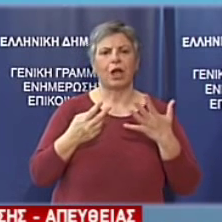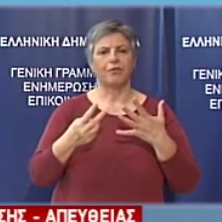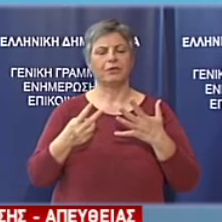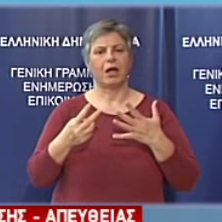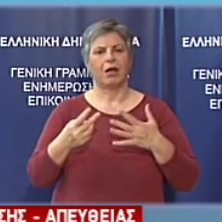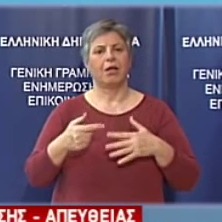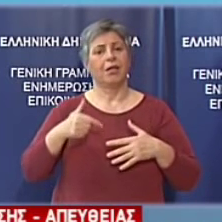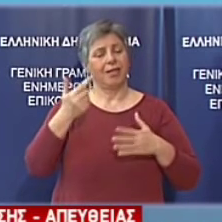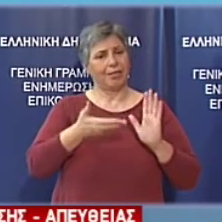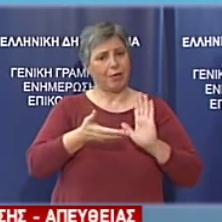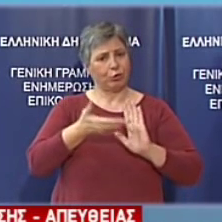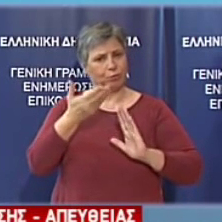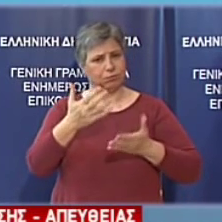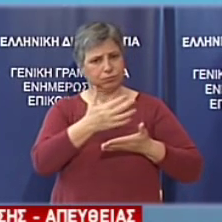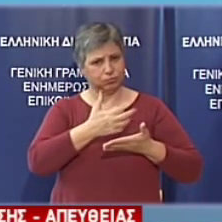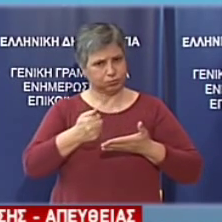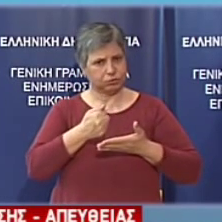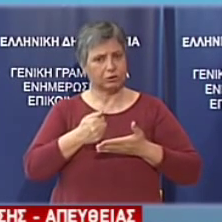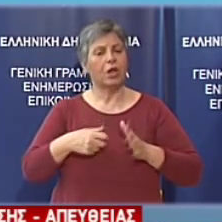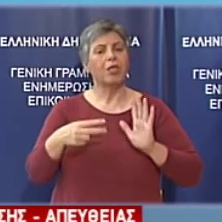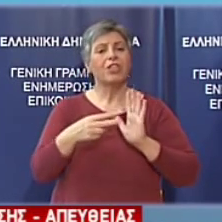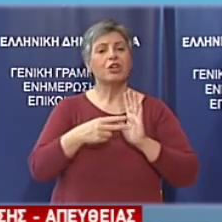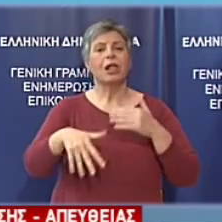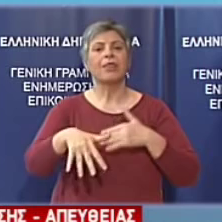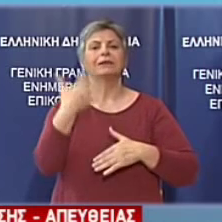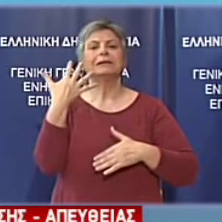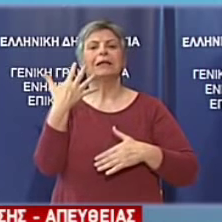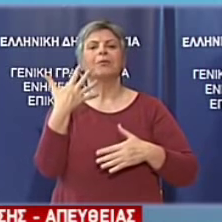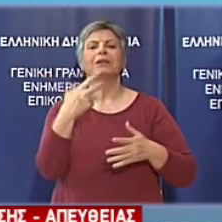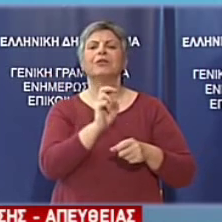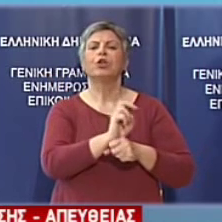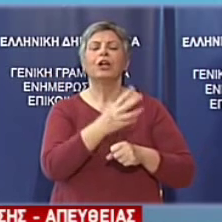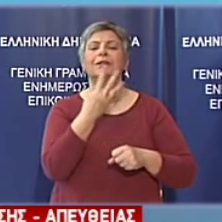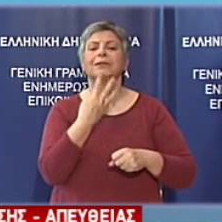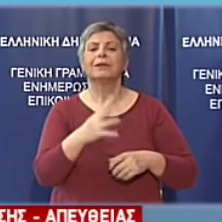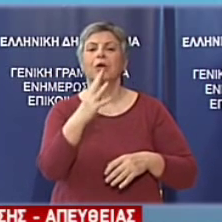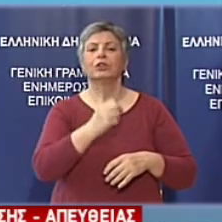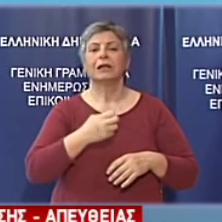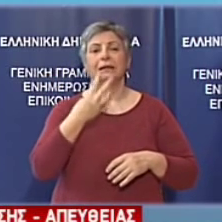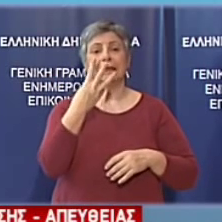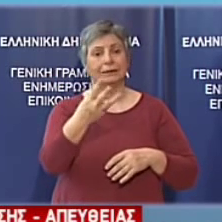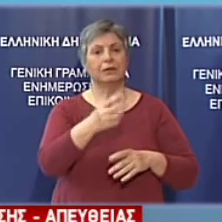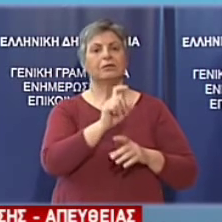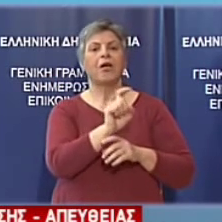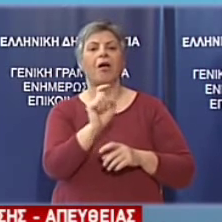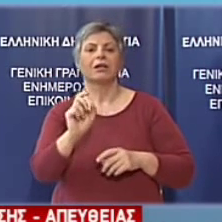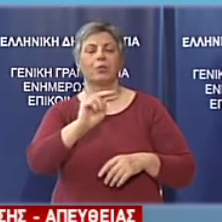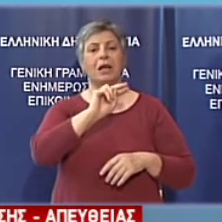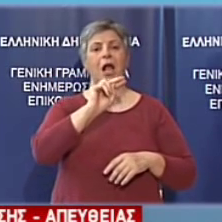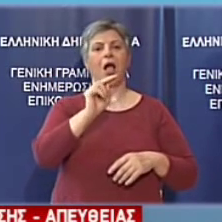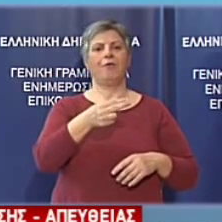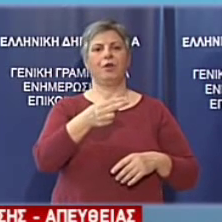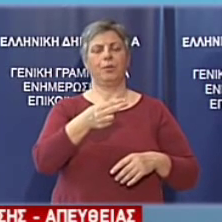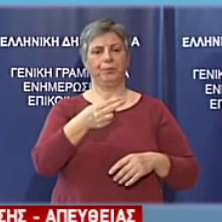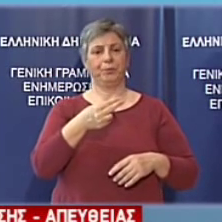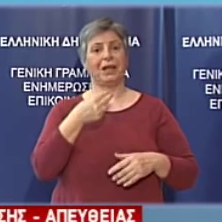Ιανουάριο του 2015 το πλεόνασμα έχει διαμορφωθεί στα 443 εκατομμύρια ευρώ. Το ύψος